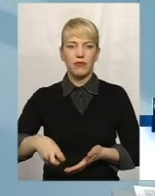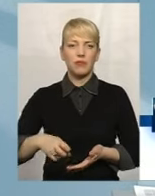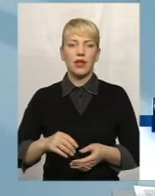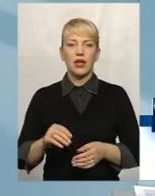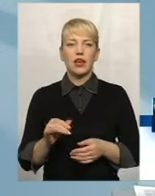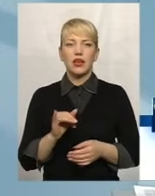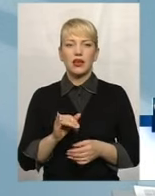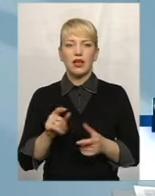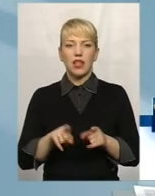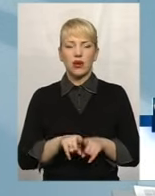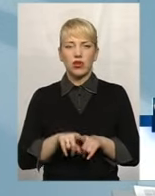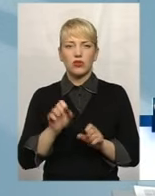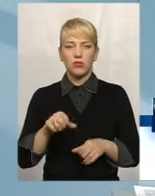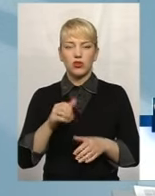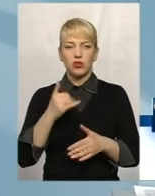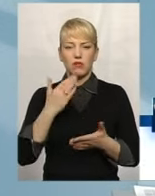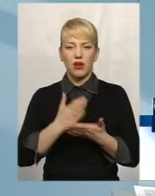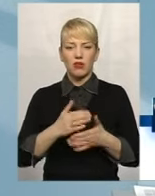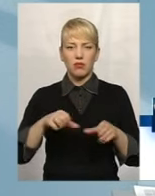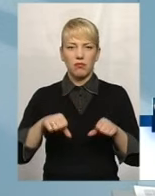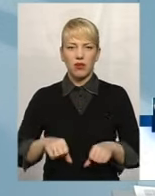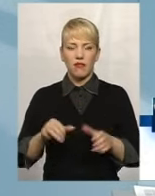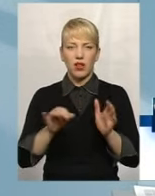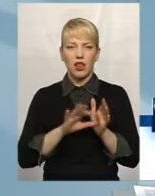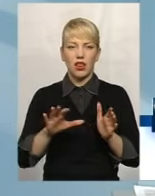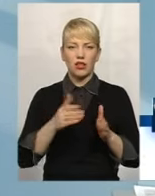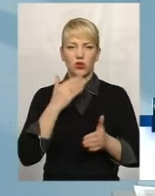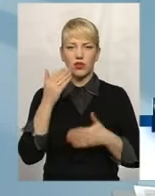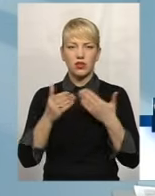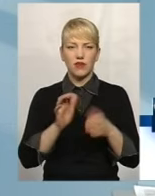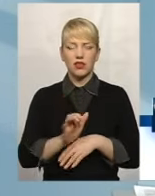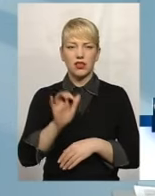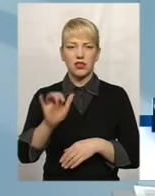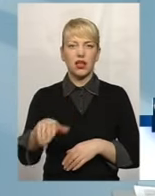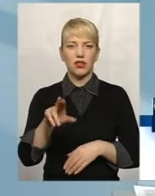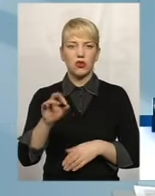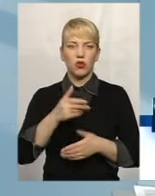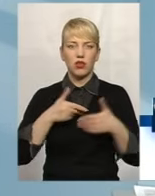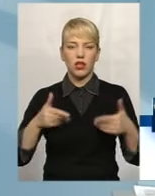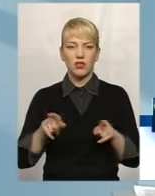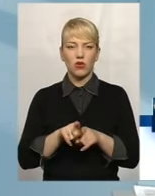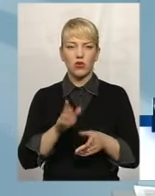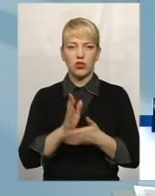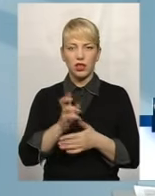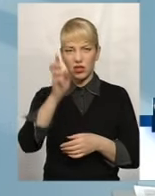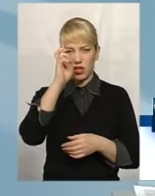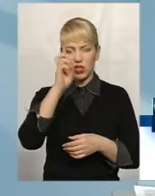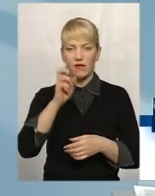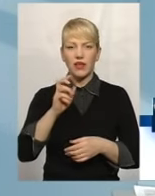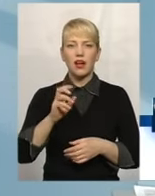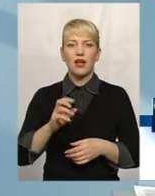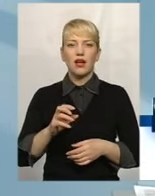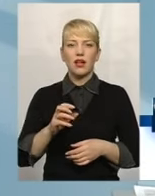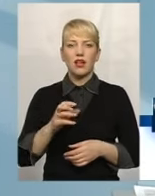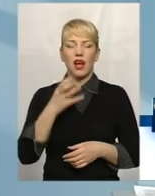управління Держпраці, також вони мають право електронні звернення до нас насилати. Також є державна урядова гаряча лінія,